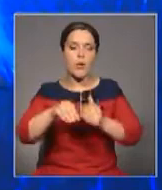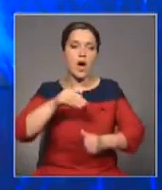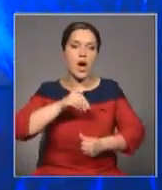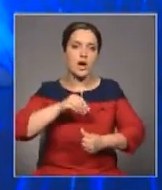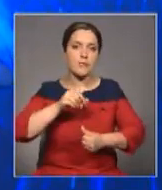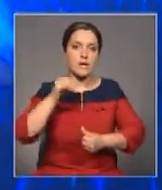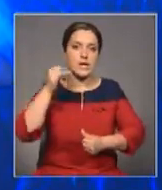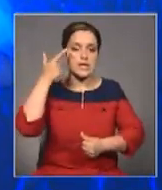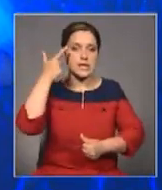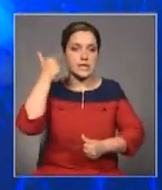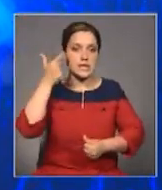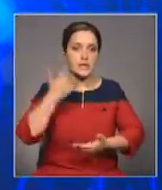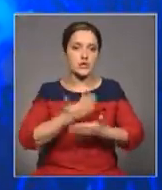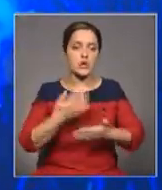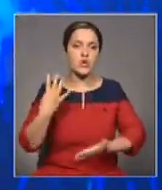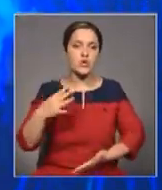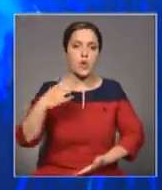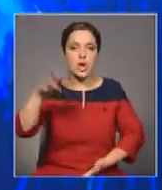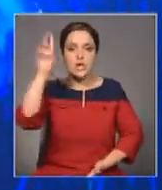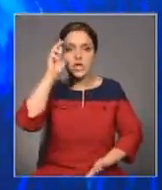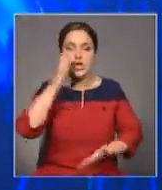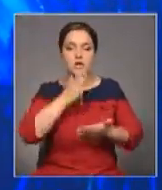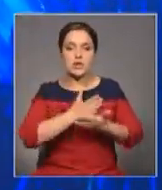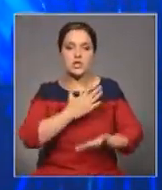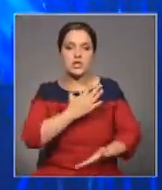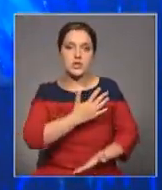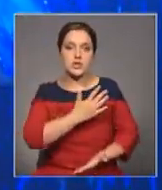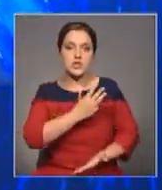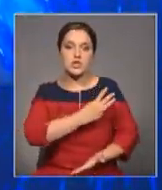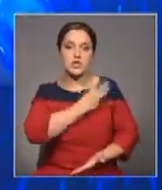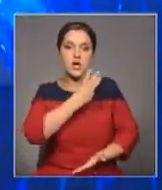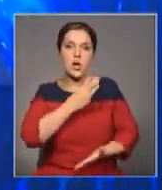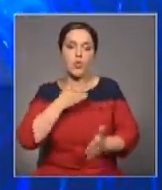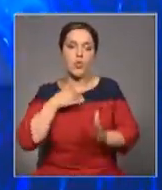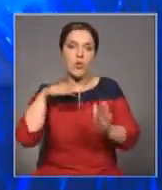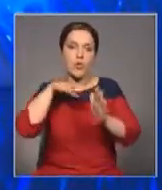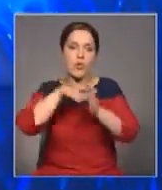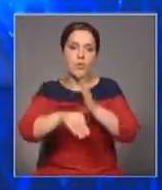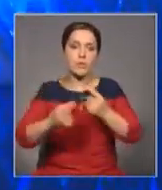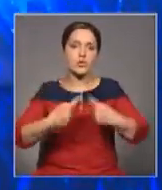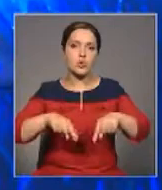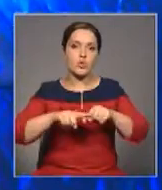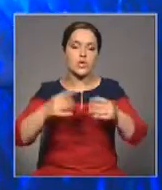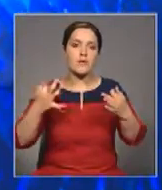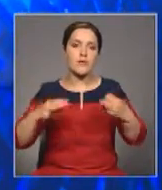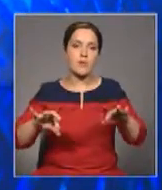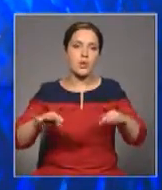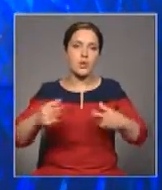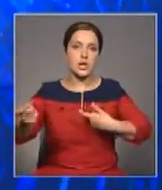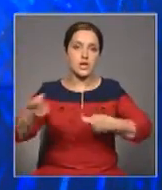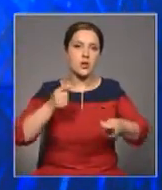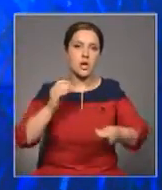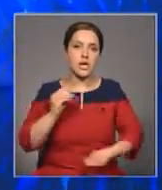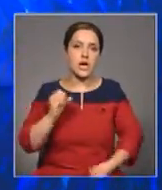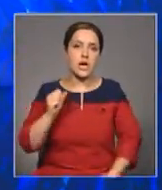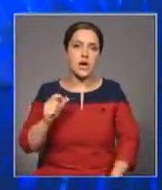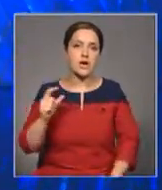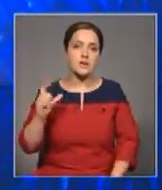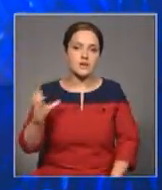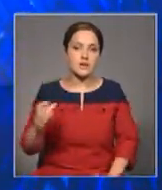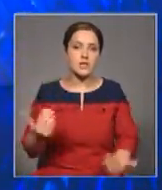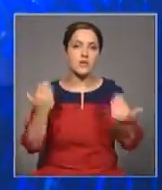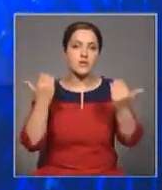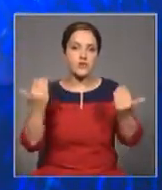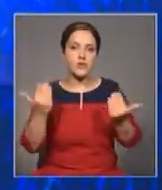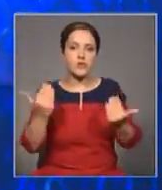Кыргызстан. Еще около 40 стран выразили желание присоединиться к зоне свободной торговли с ЕАЭС. Сегодня это перспективный